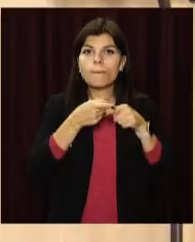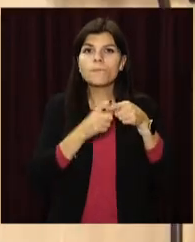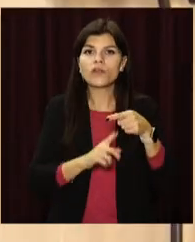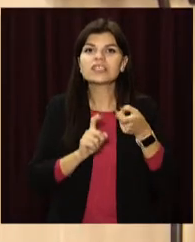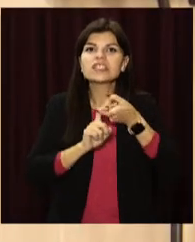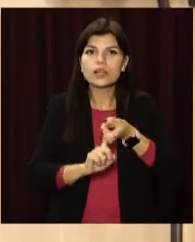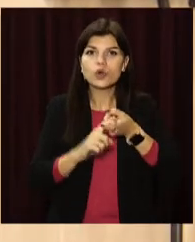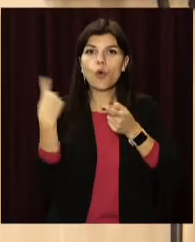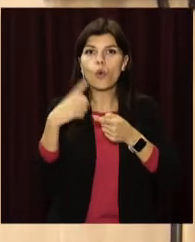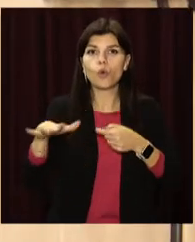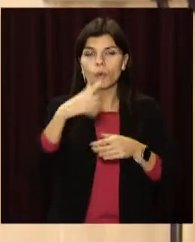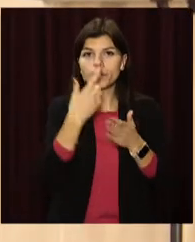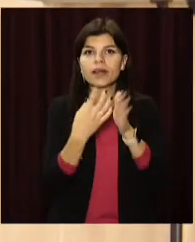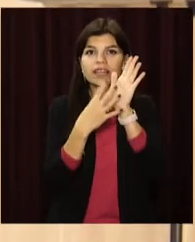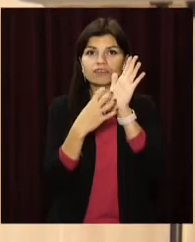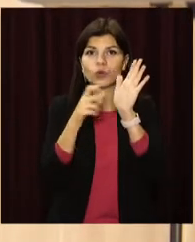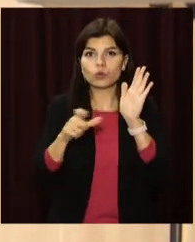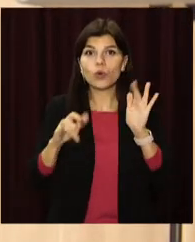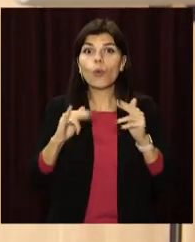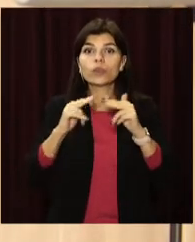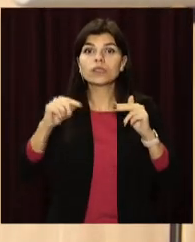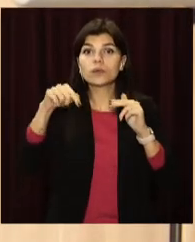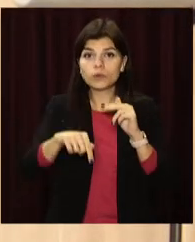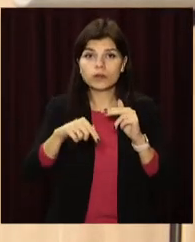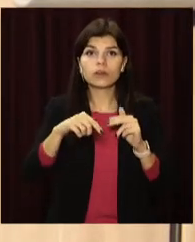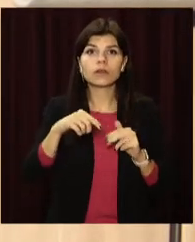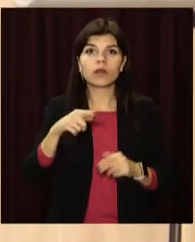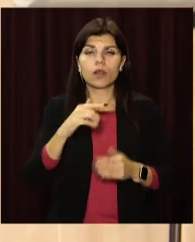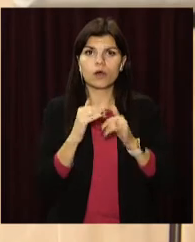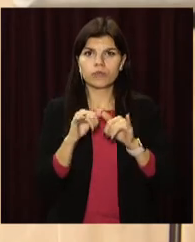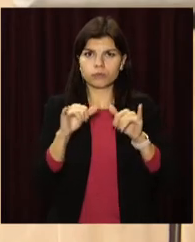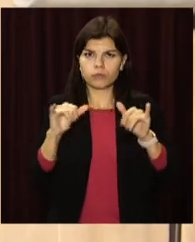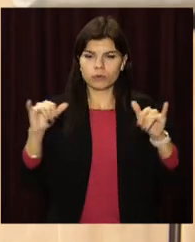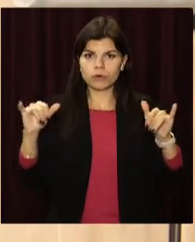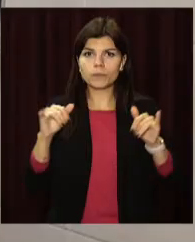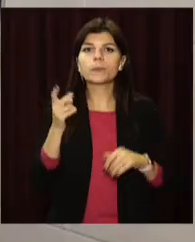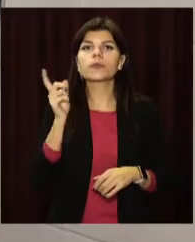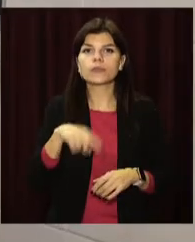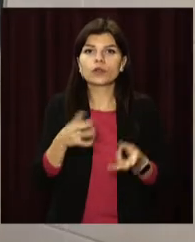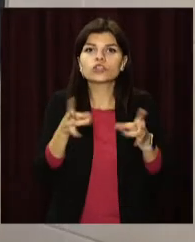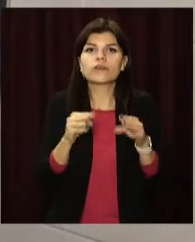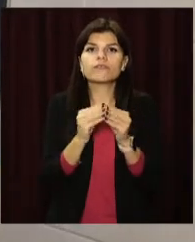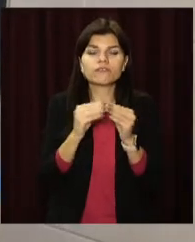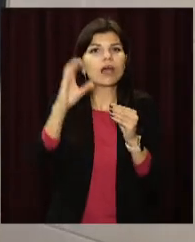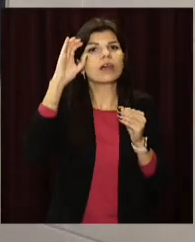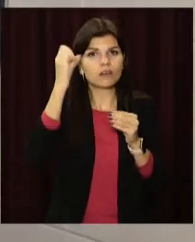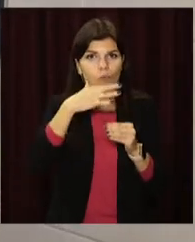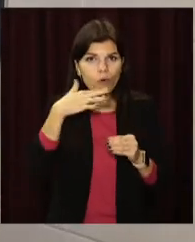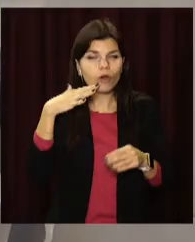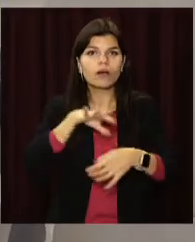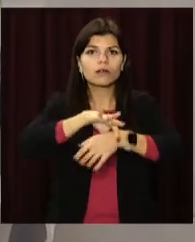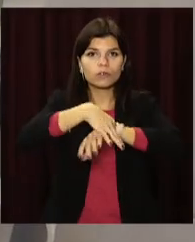заражених в області – понад 900 людей у Дніпрі. Високі темпи поширення недуги також залишаються у Кривому Розі,